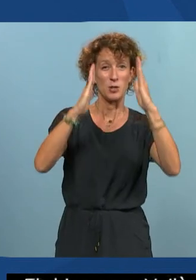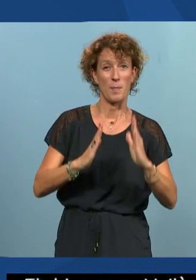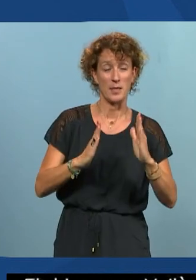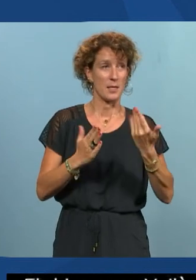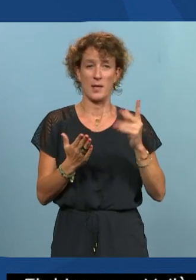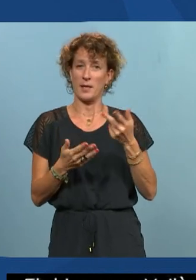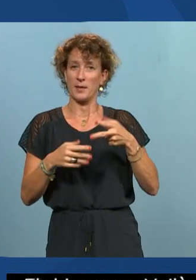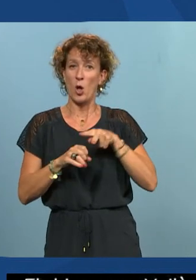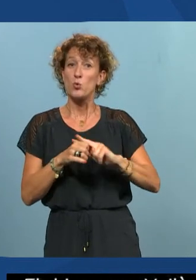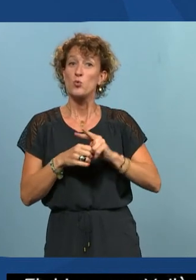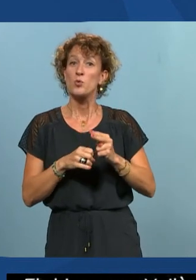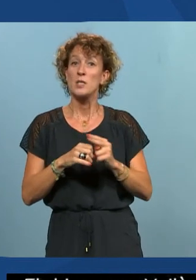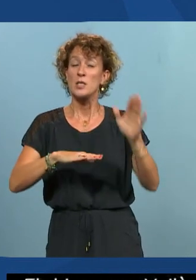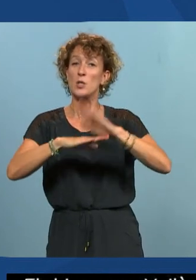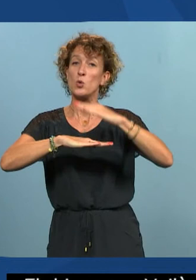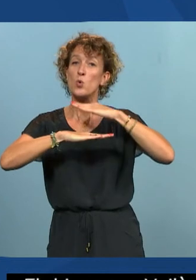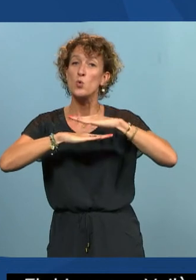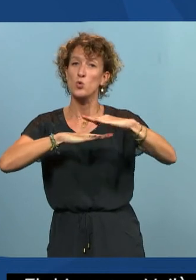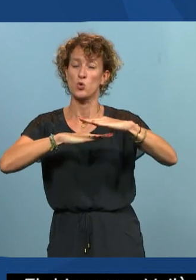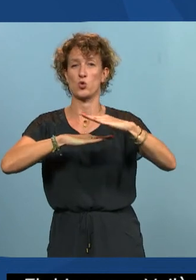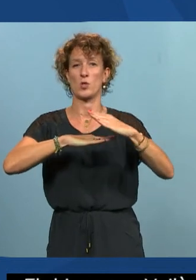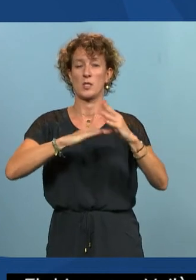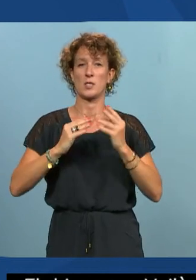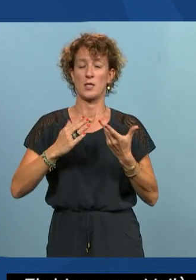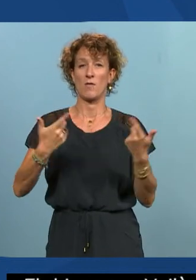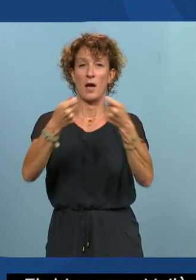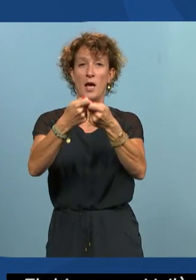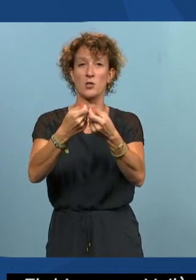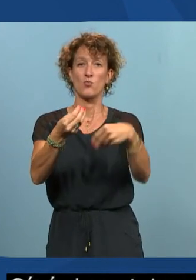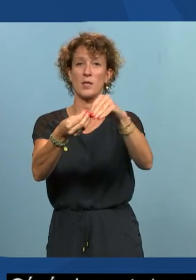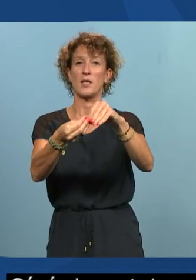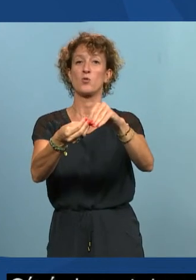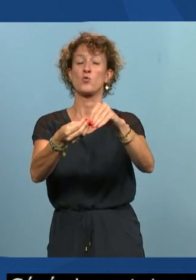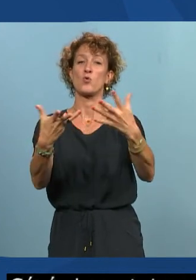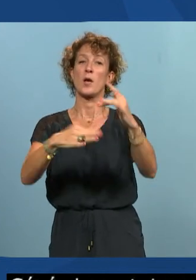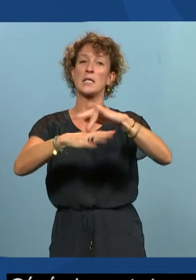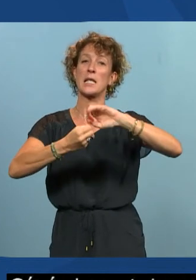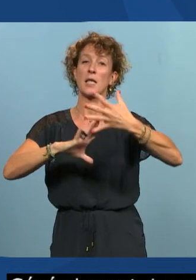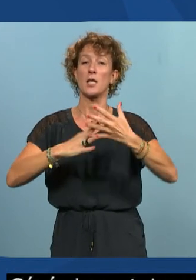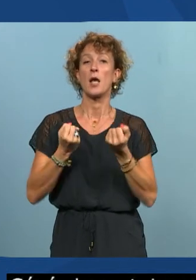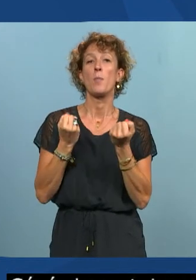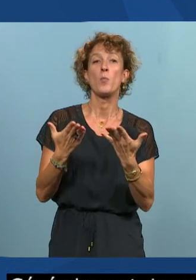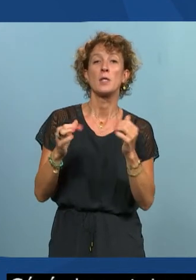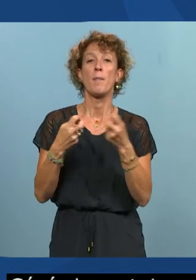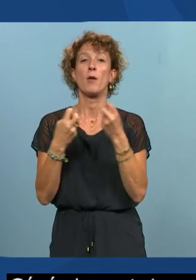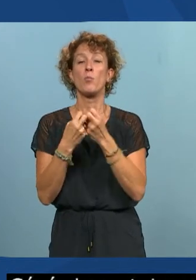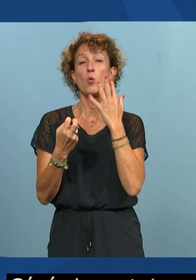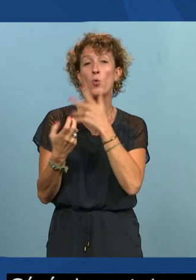de surcouche c'est un outil qu'on va installer sur un site internet et qui va proposer tout un tas de fonctionnalités changer les couleurs